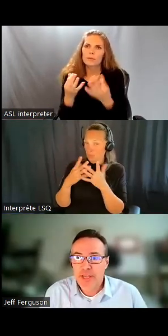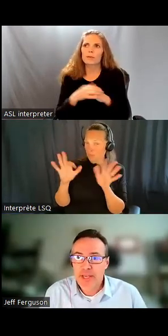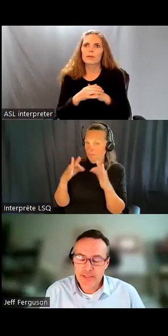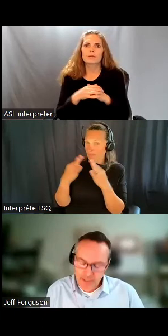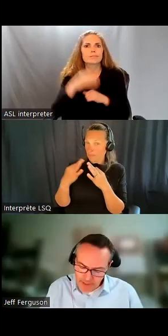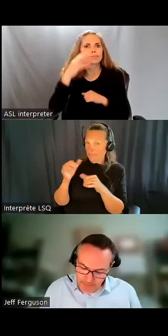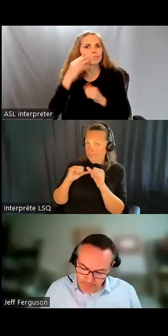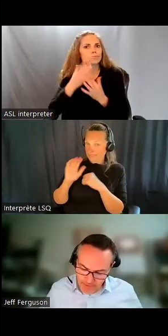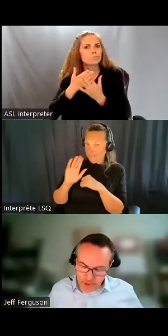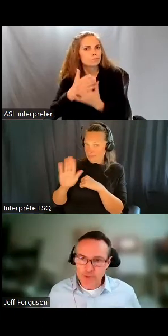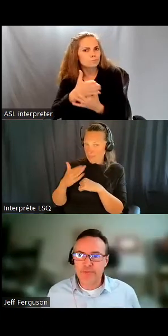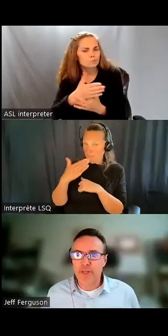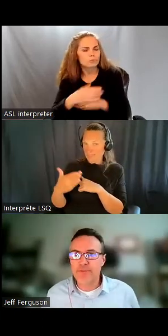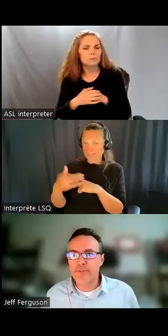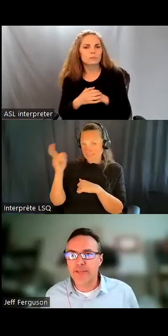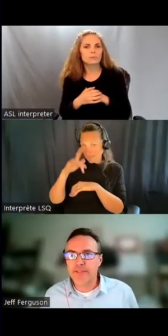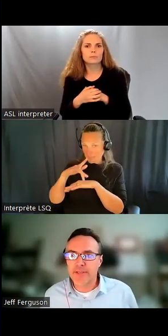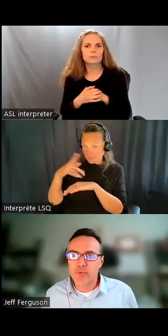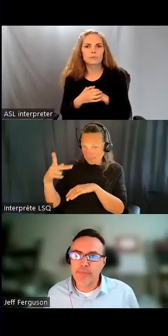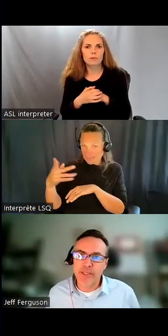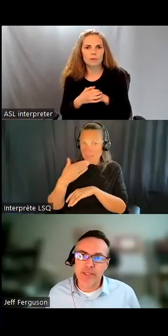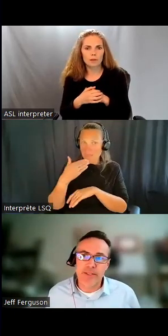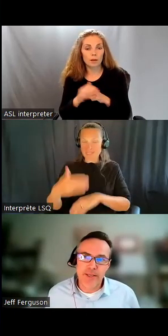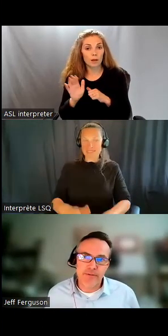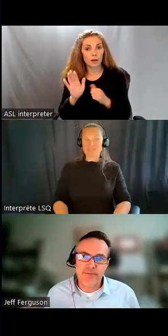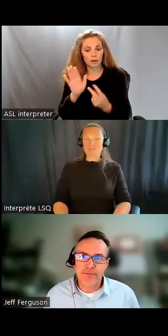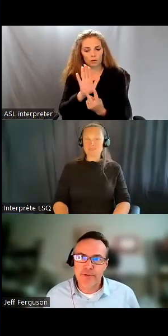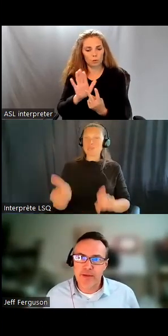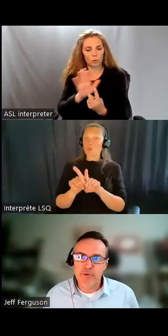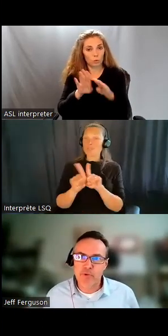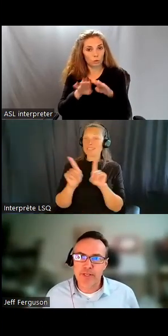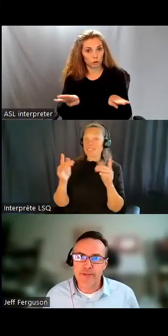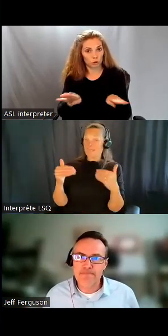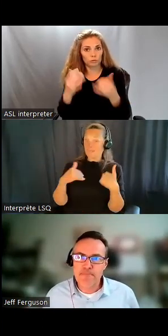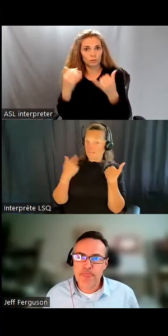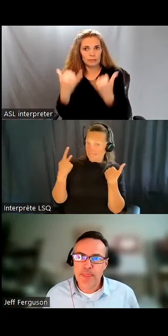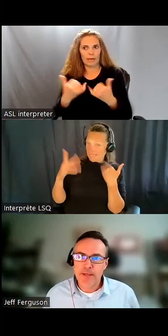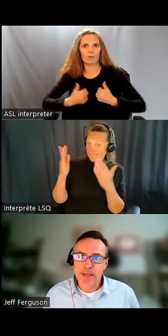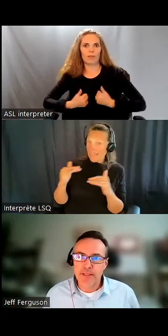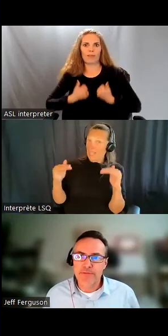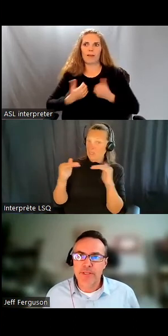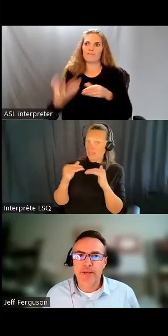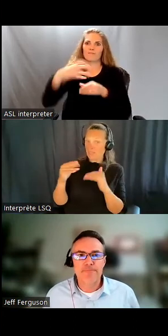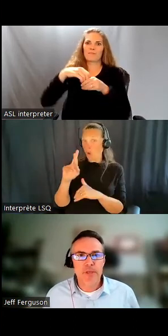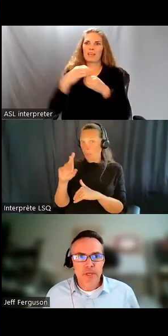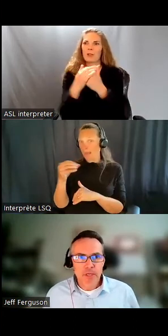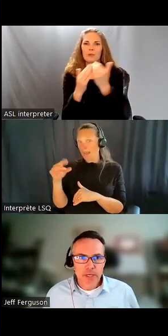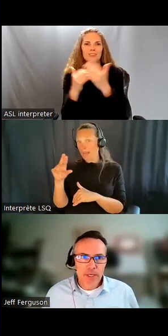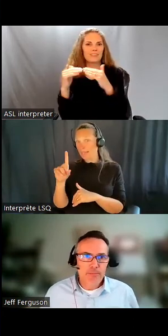famille, l'expérience de votre famille et la vie inclusive que Robert et Lynn ont créée